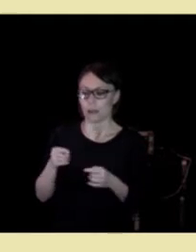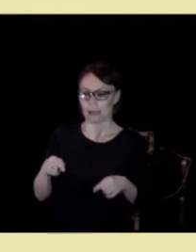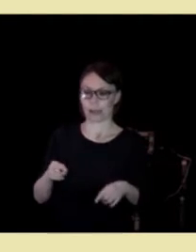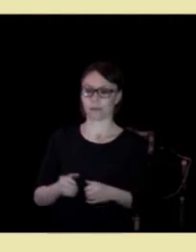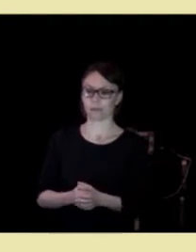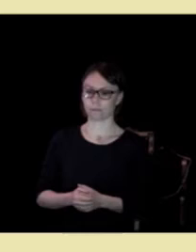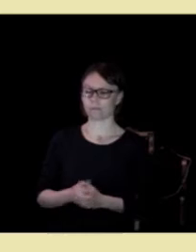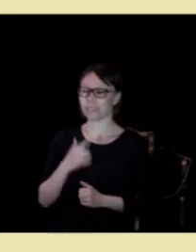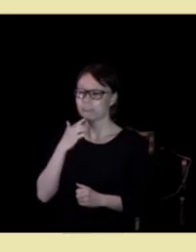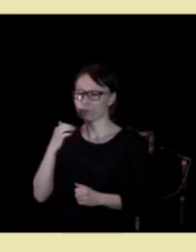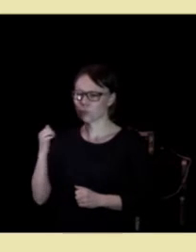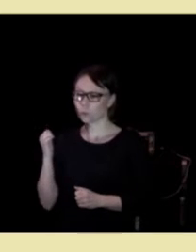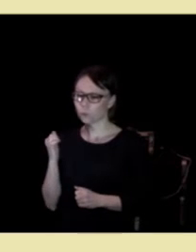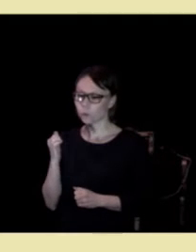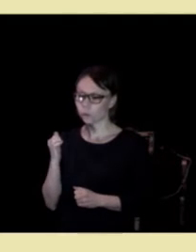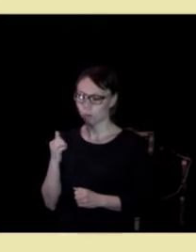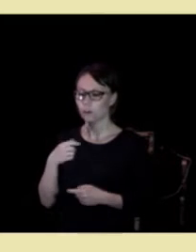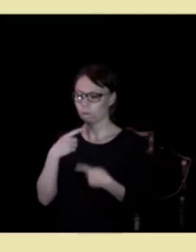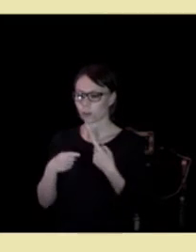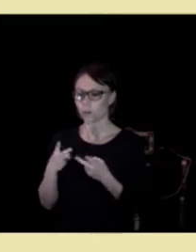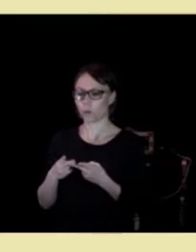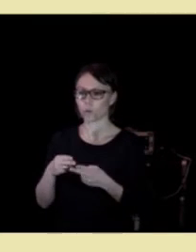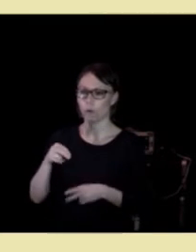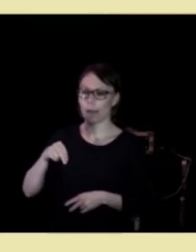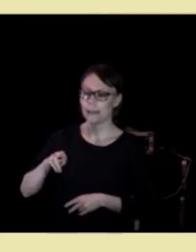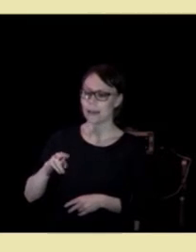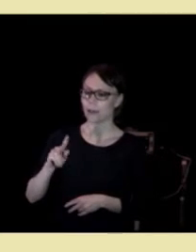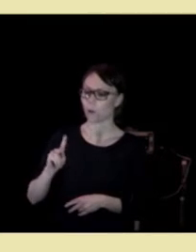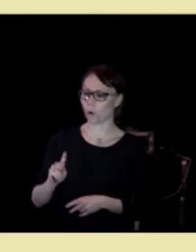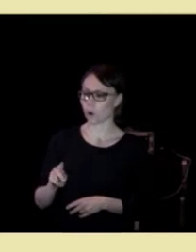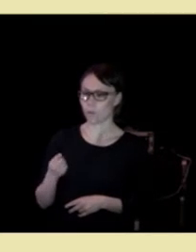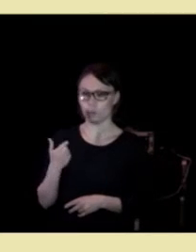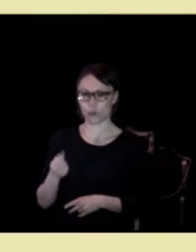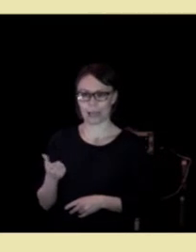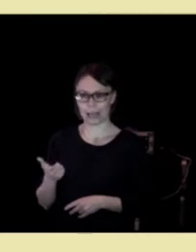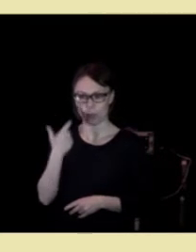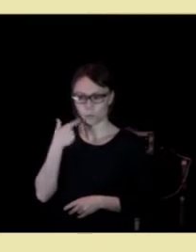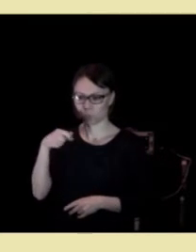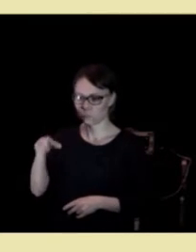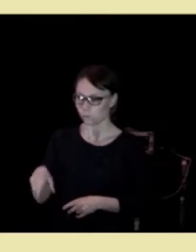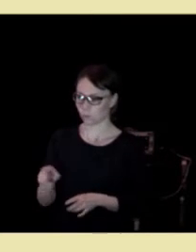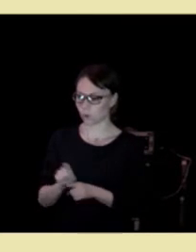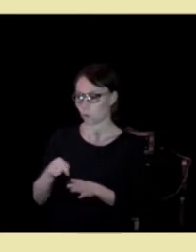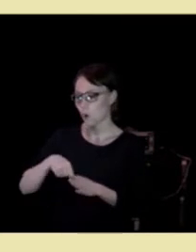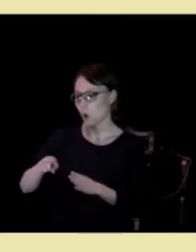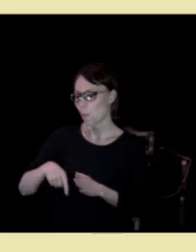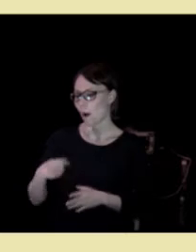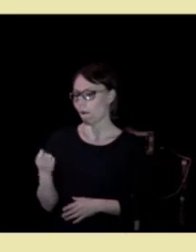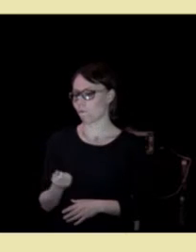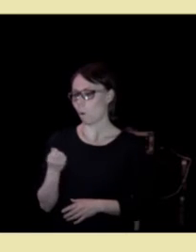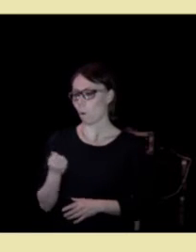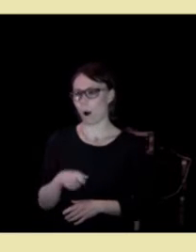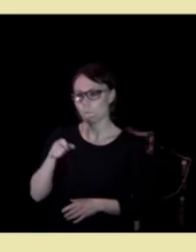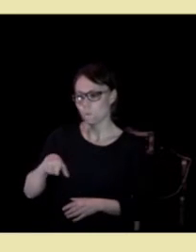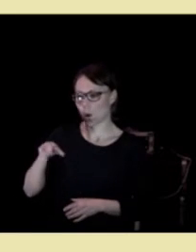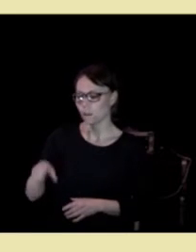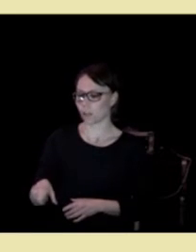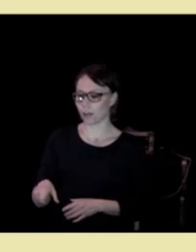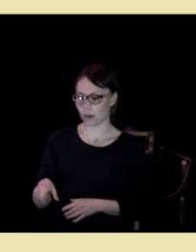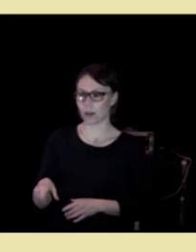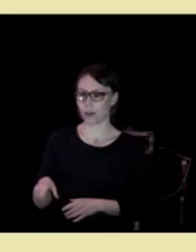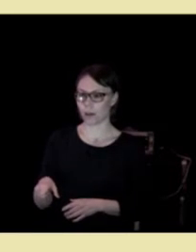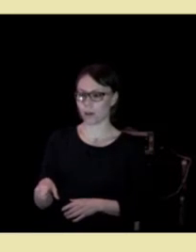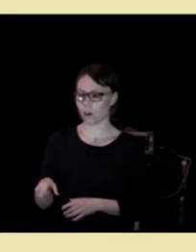Men i fjor fortalte også NRK om 71-åringen som i løpet av noen få måneder flyttet